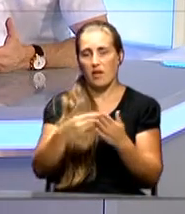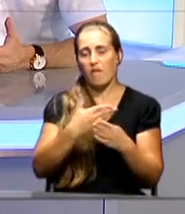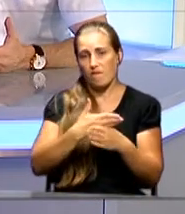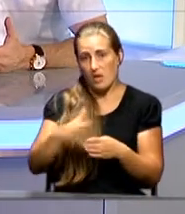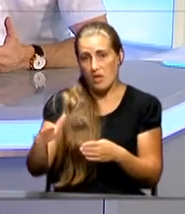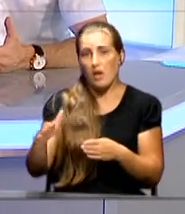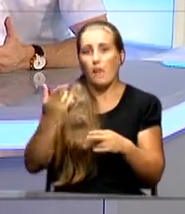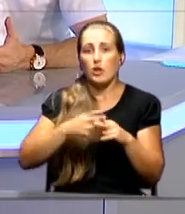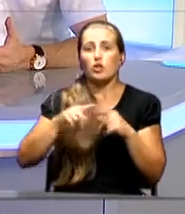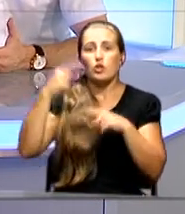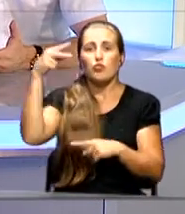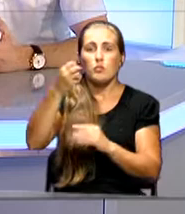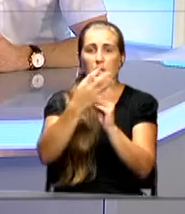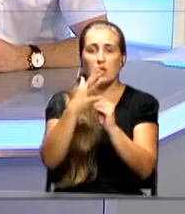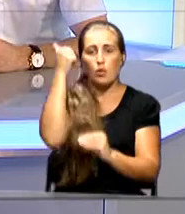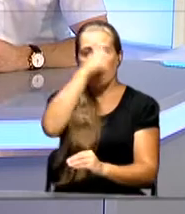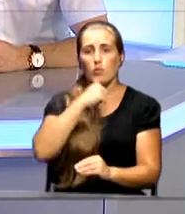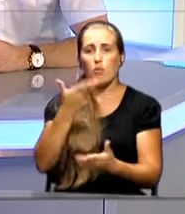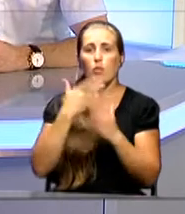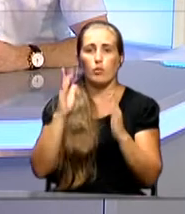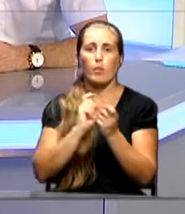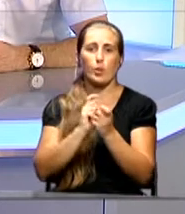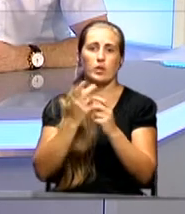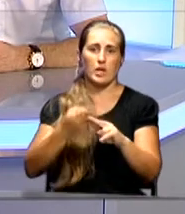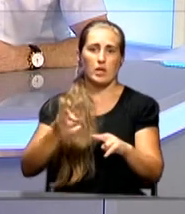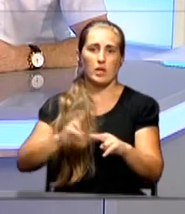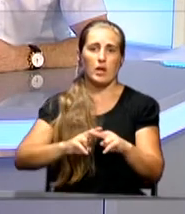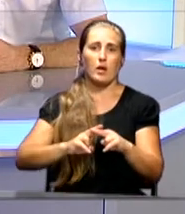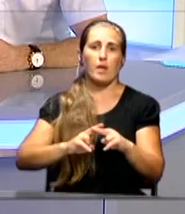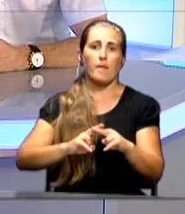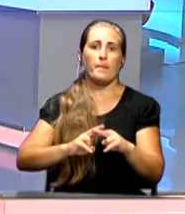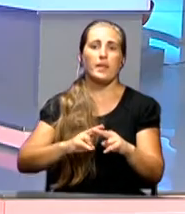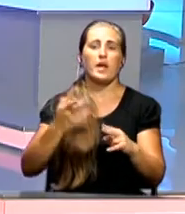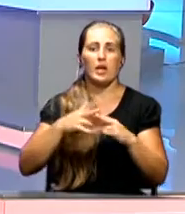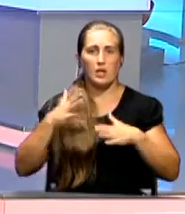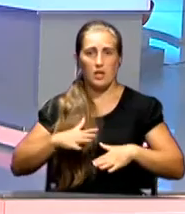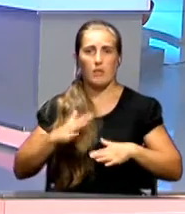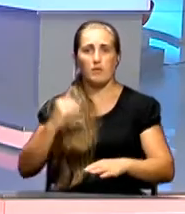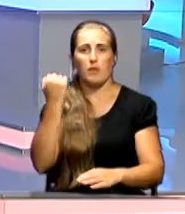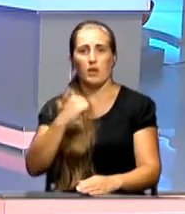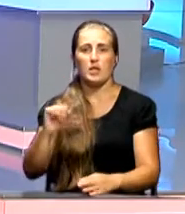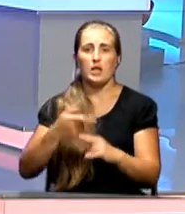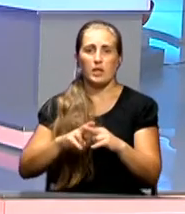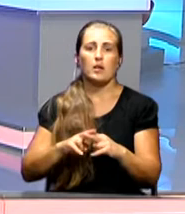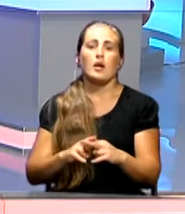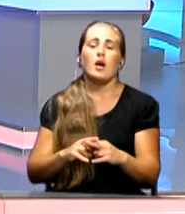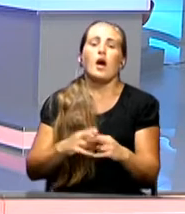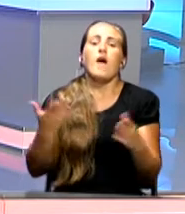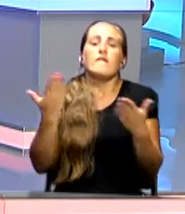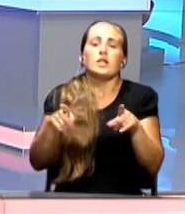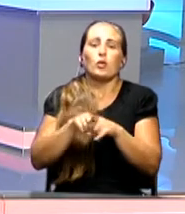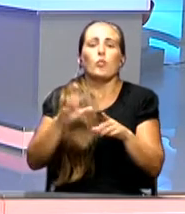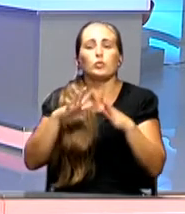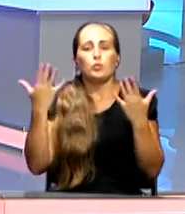со следующего, 15-го года, я думаю, мы будем бороться вот с этим позорным явлением для Крыма и избавляться от этих свалок. В таком случае,